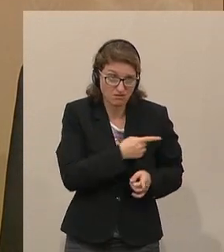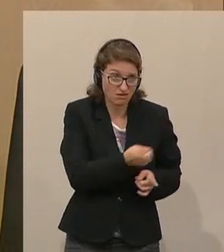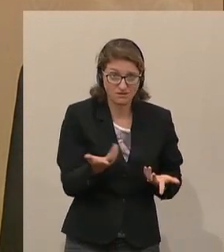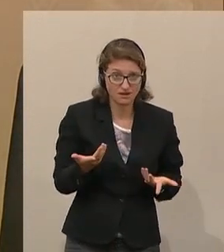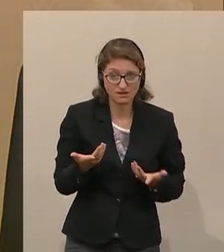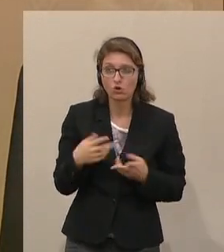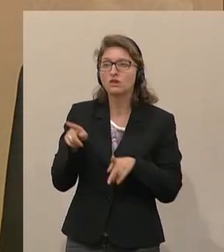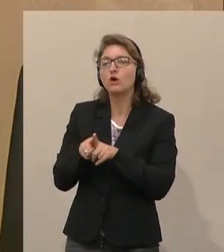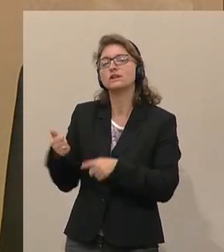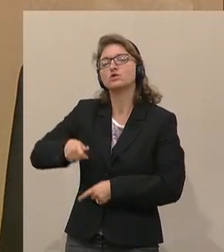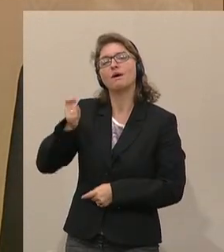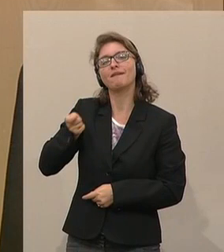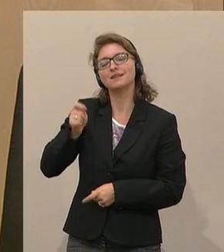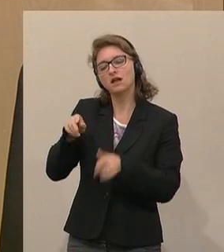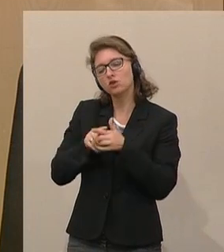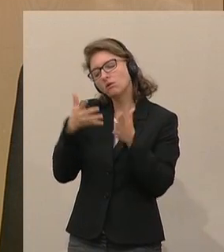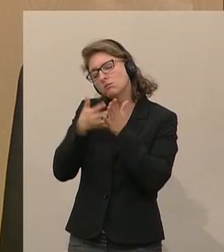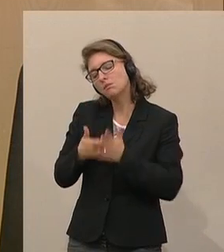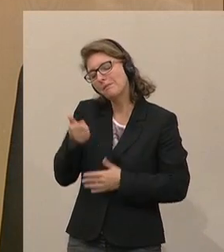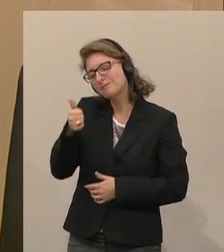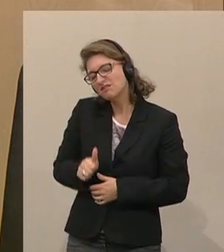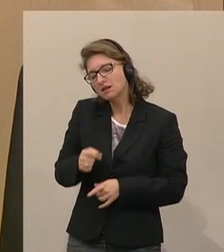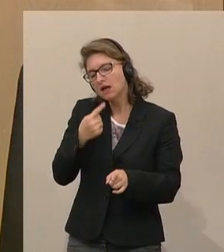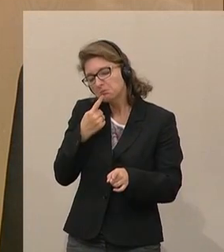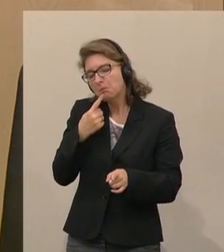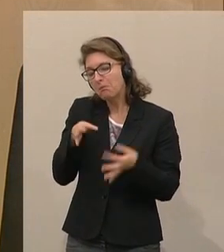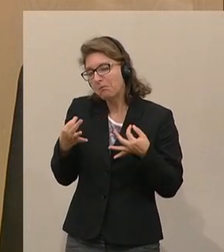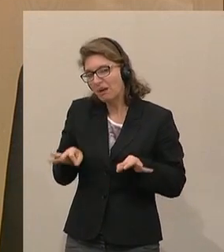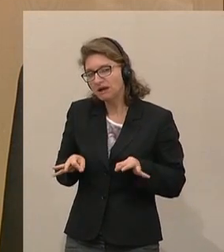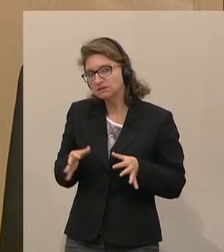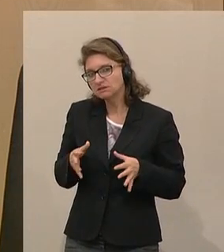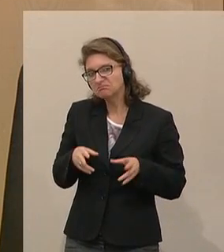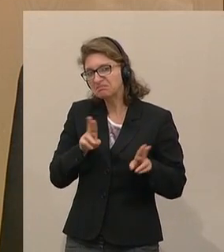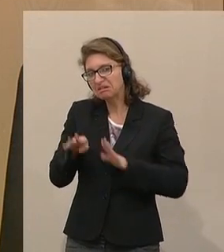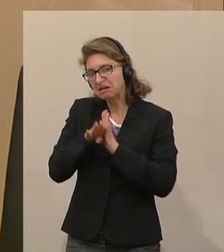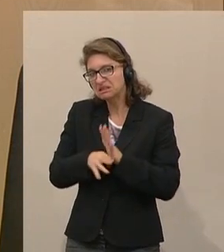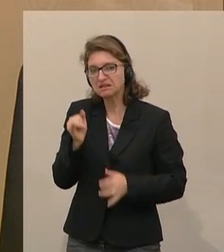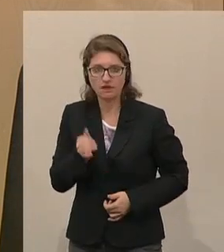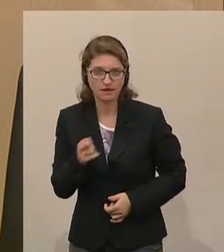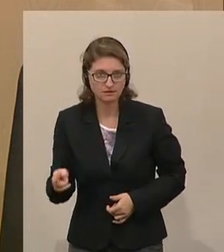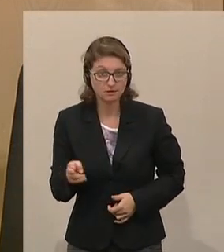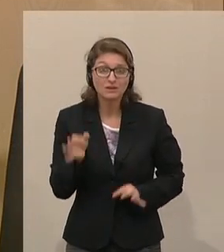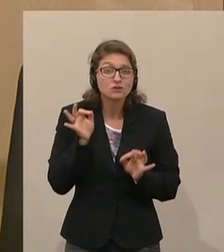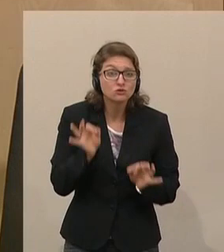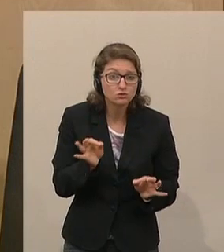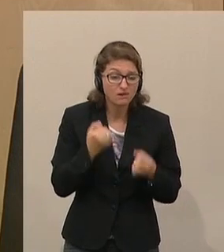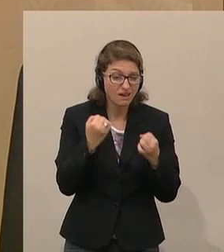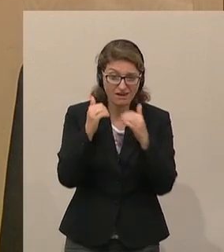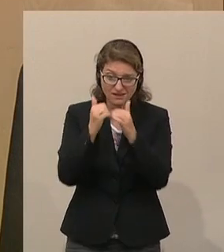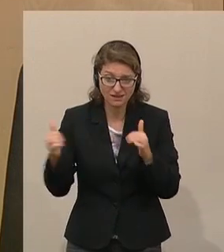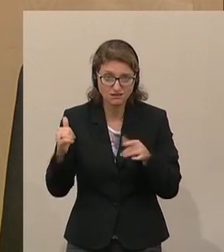zusätzlich, ob das auch entsprechend legitim und rechtskonform ist. Und das ist gut im Sinne der Gewaltenteilung. Da kann kein